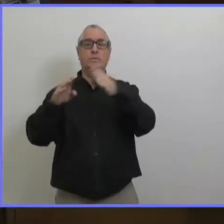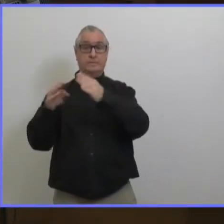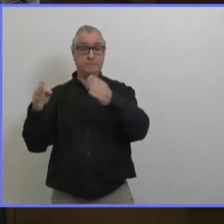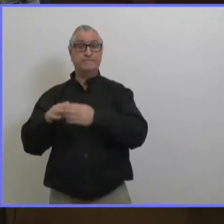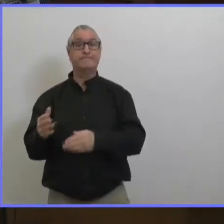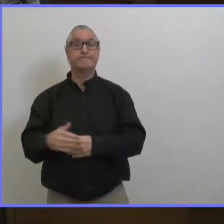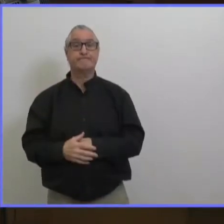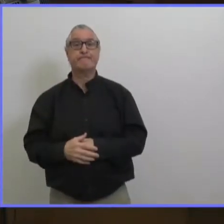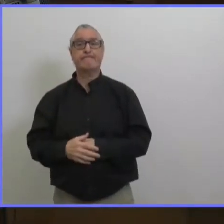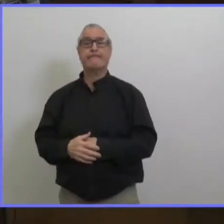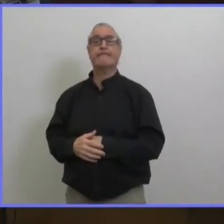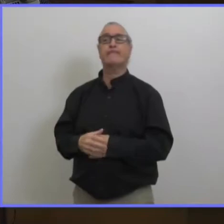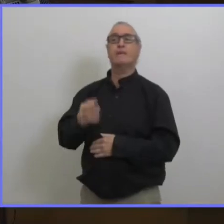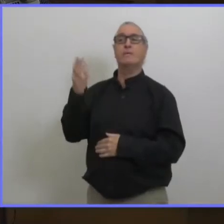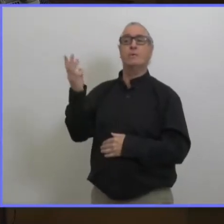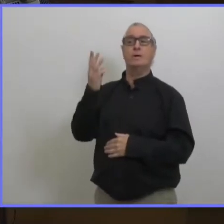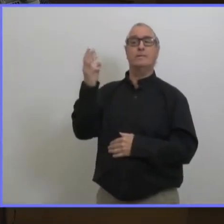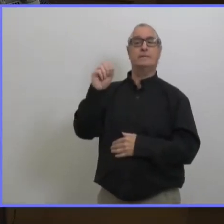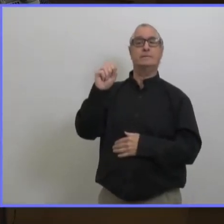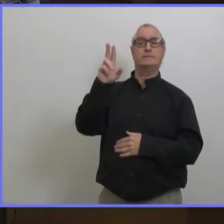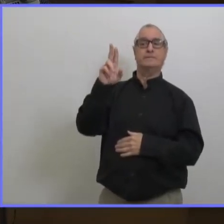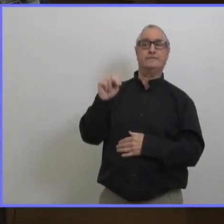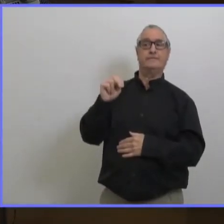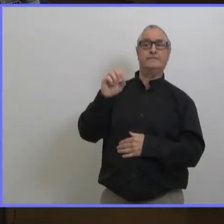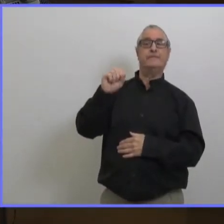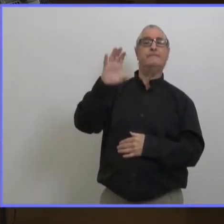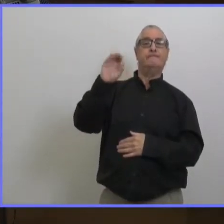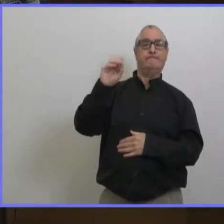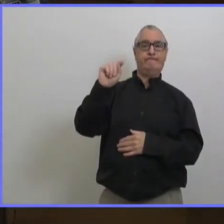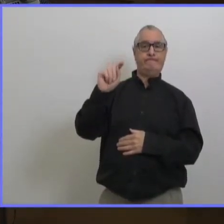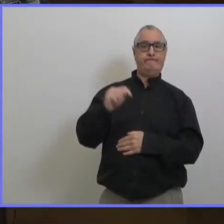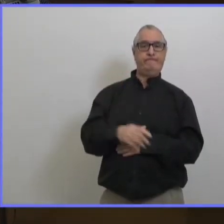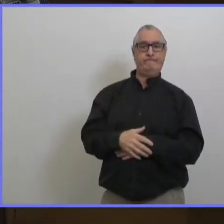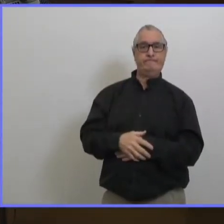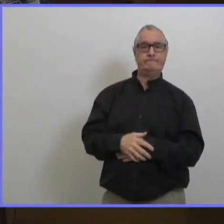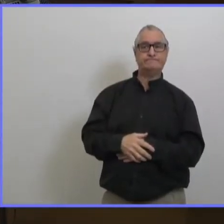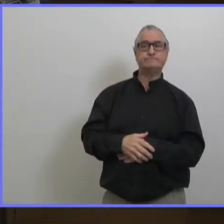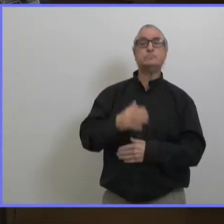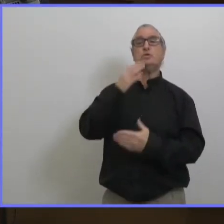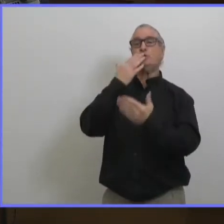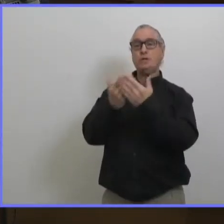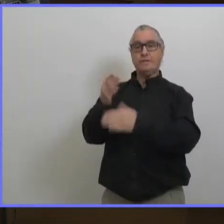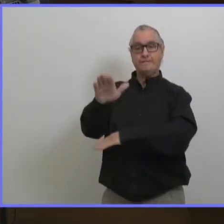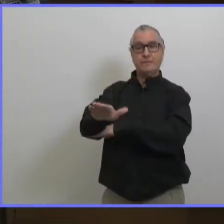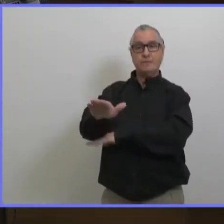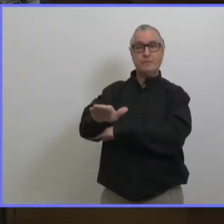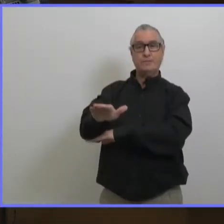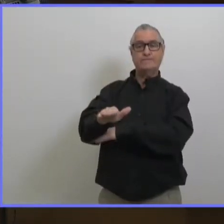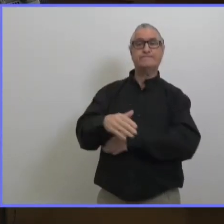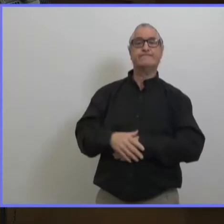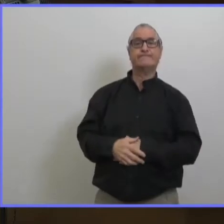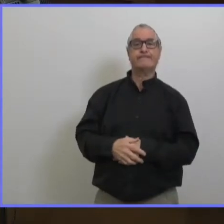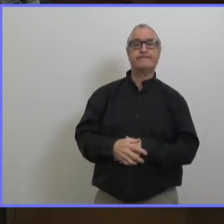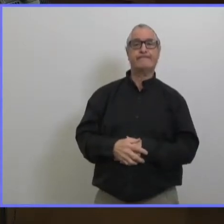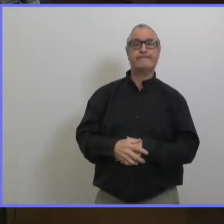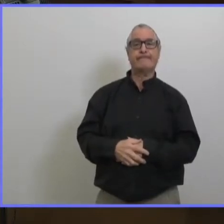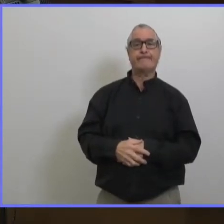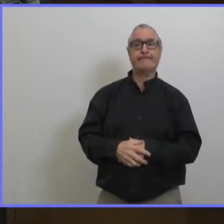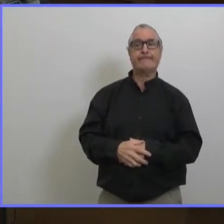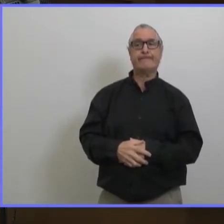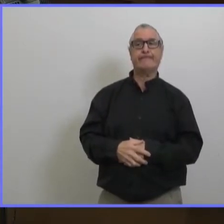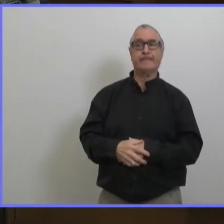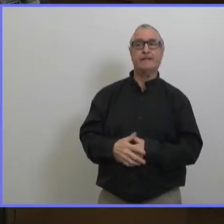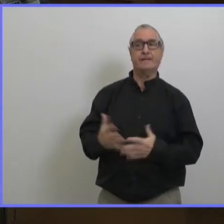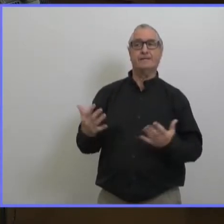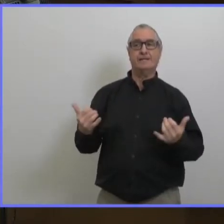si on réouvrait tout maintenant là où on était en octobre il n a rien qui a changé avec ce virus si on